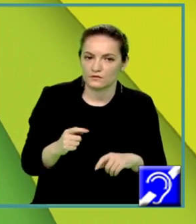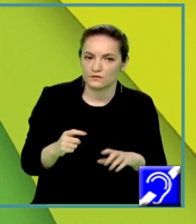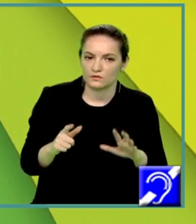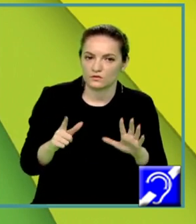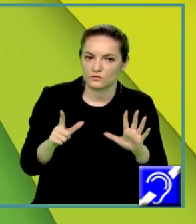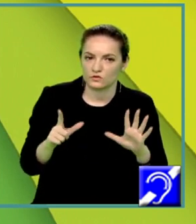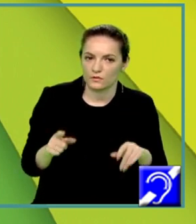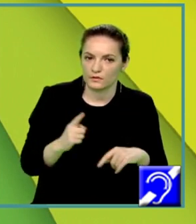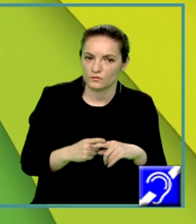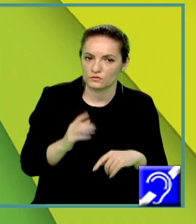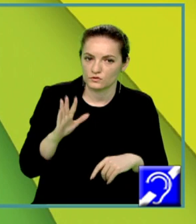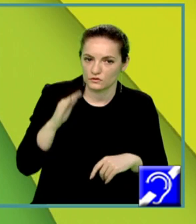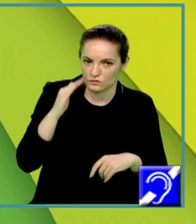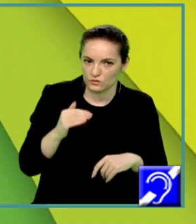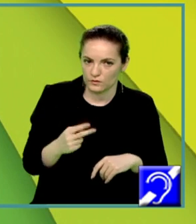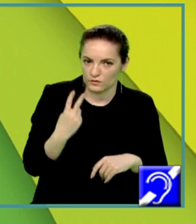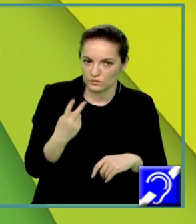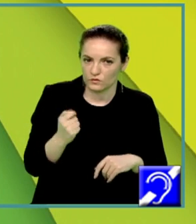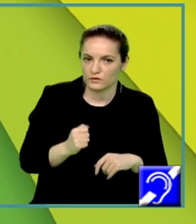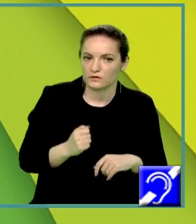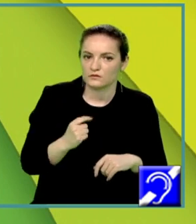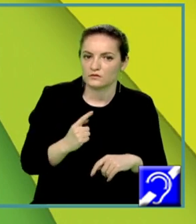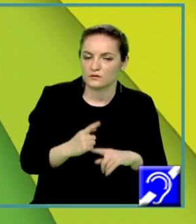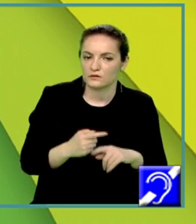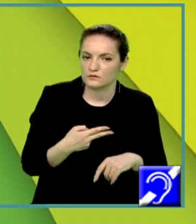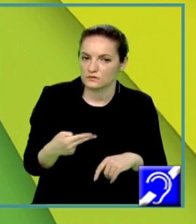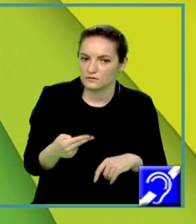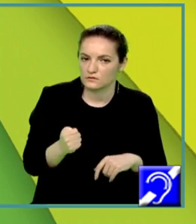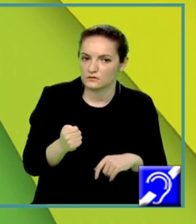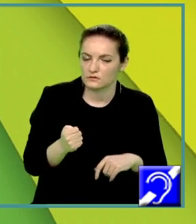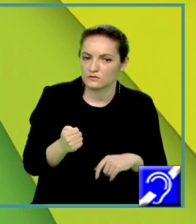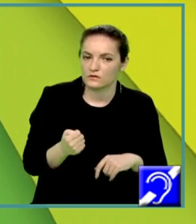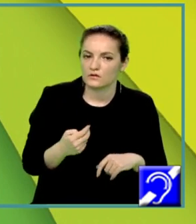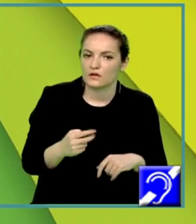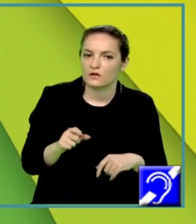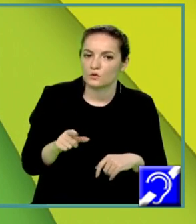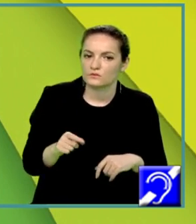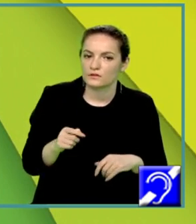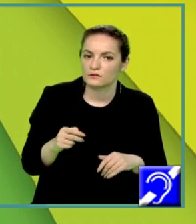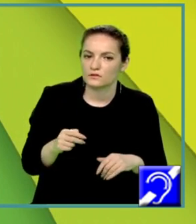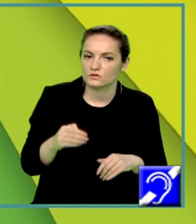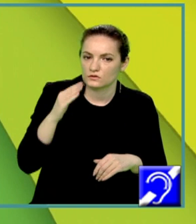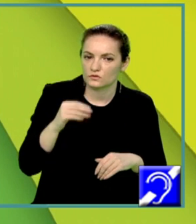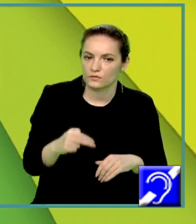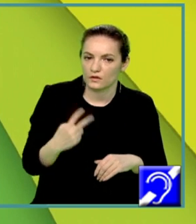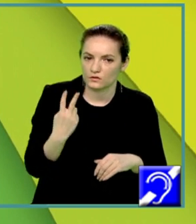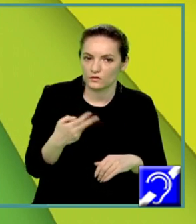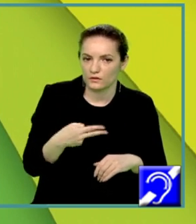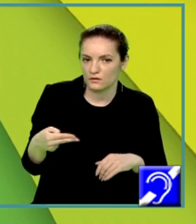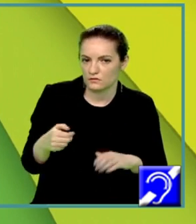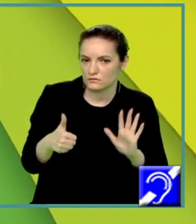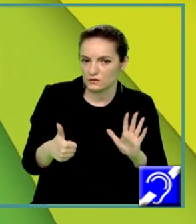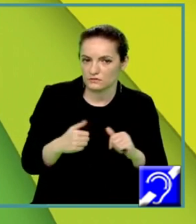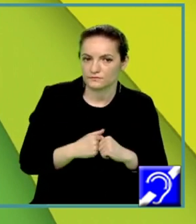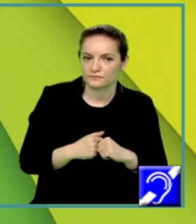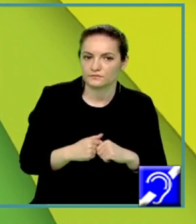supra 2, adică x 1 egal cu 12 supra 2, de unde rezultă x 1 este egal cu 6 și